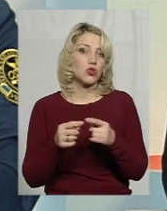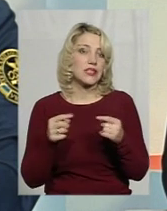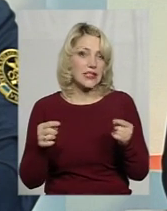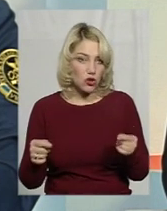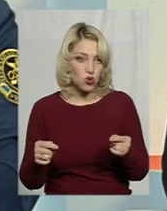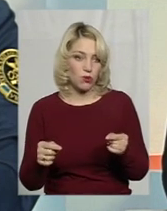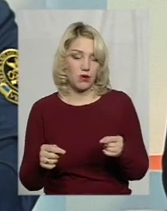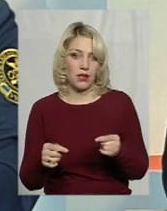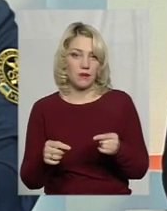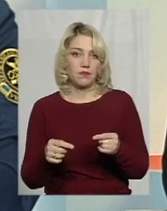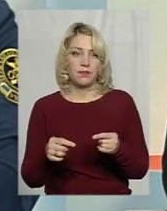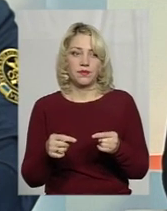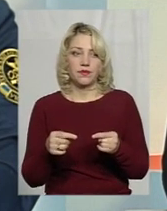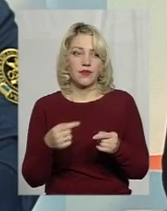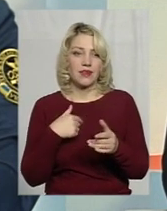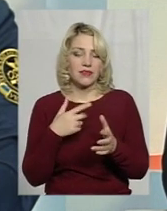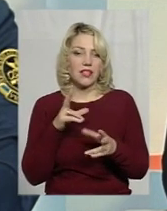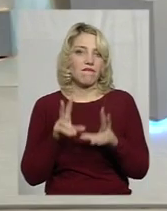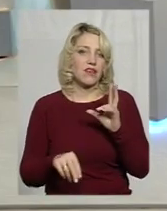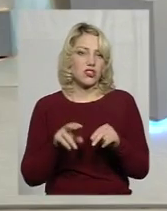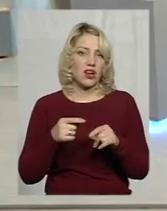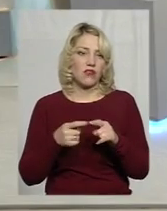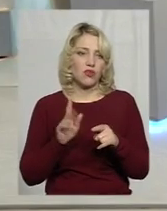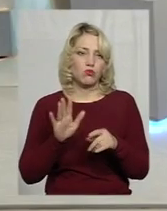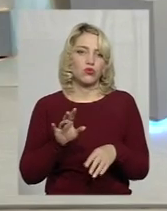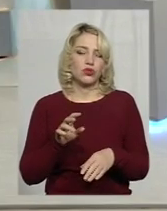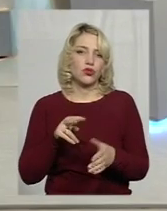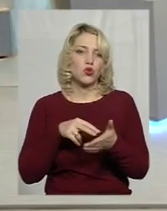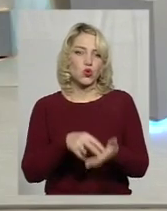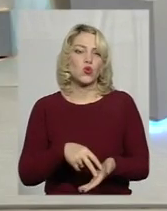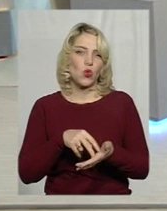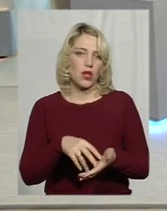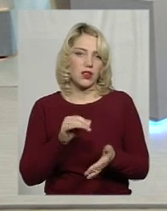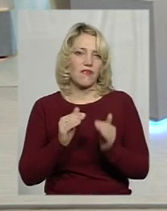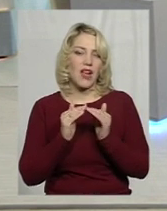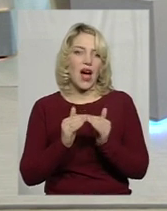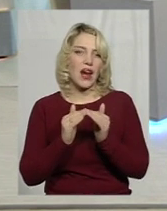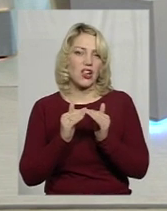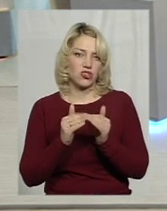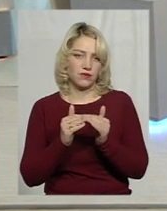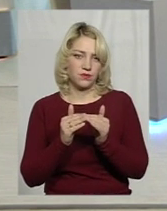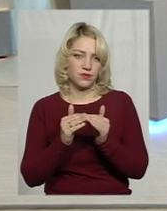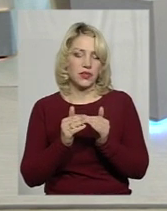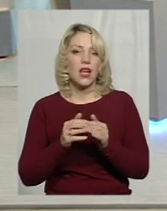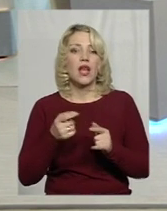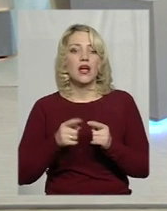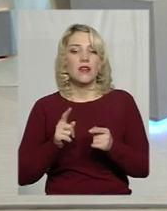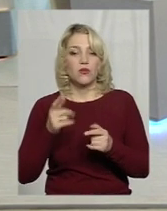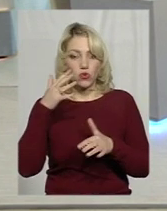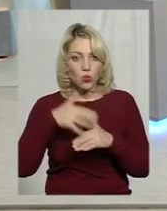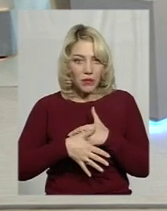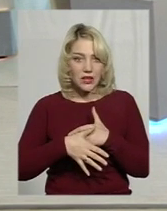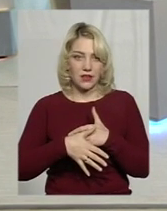більш за все, я вважаю, що вони просто будуть стояти у людей в гаражах. Вони, розумієте,